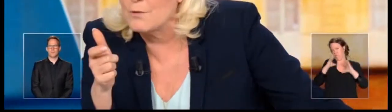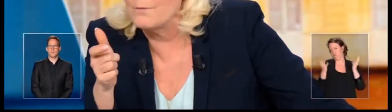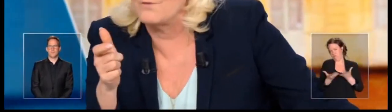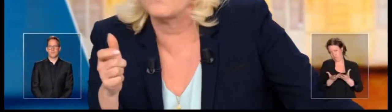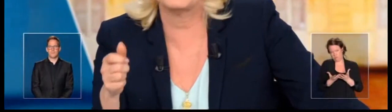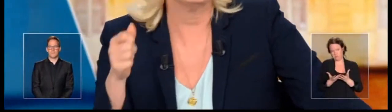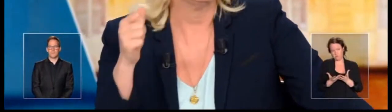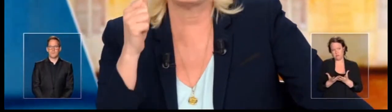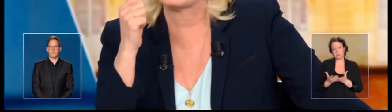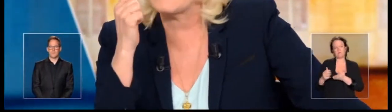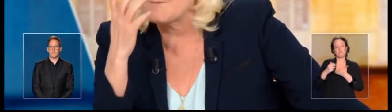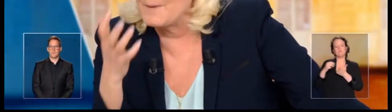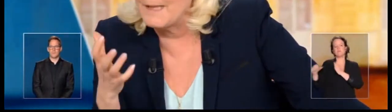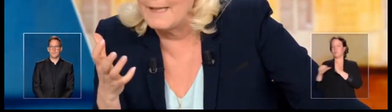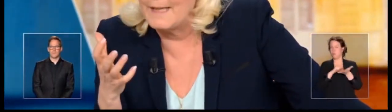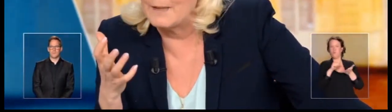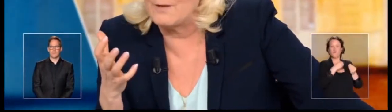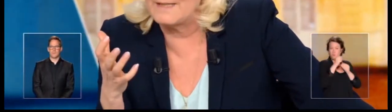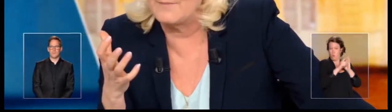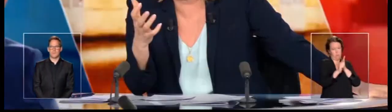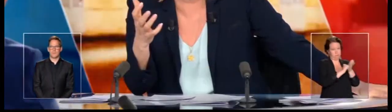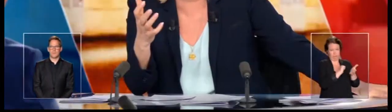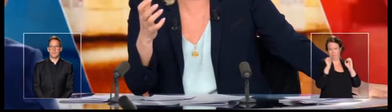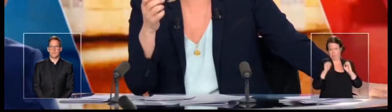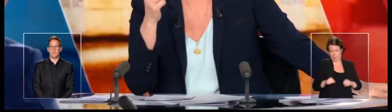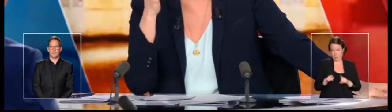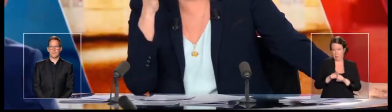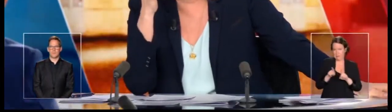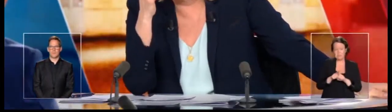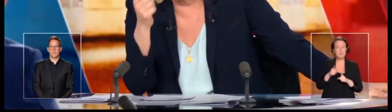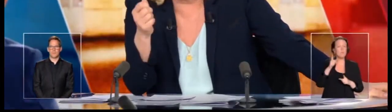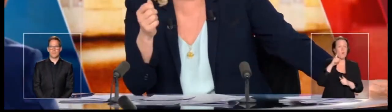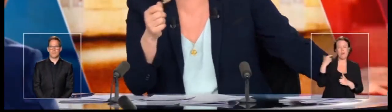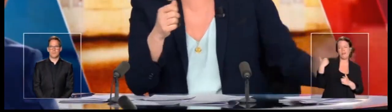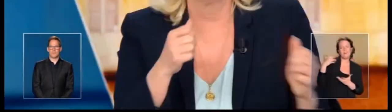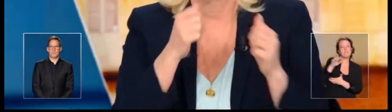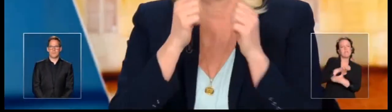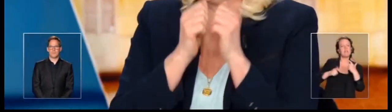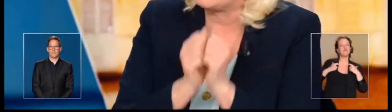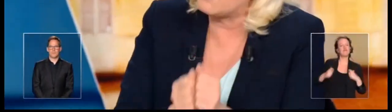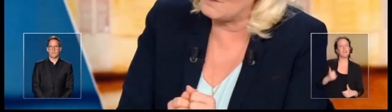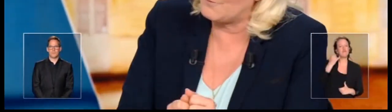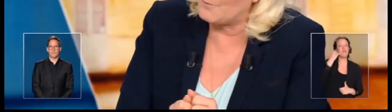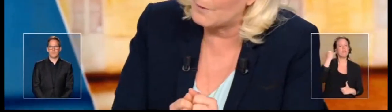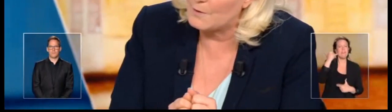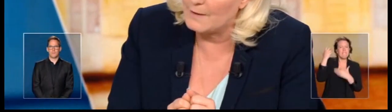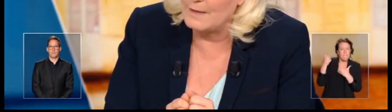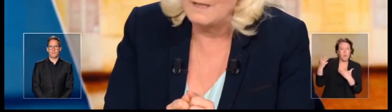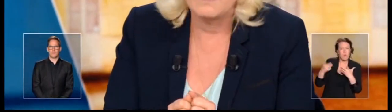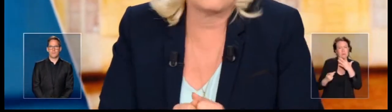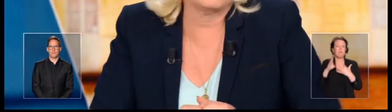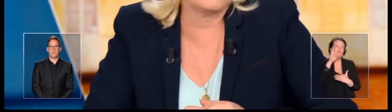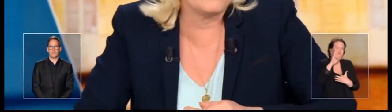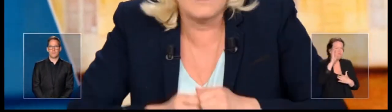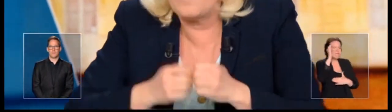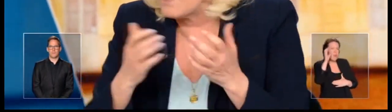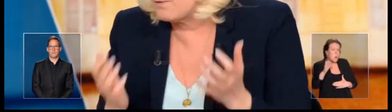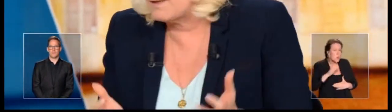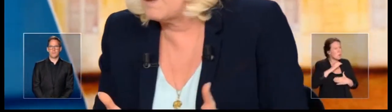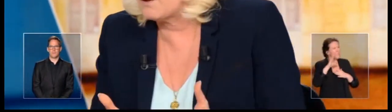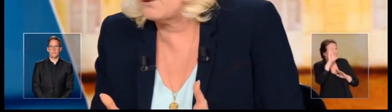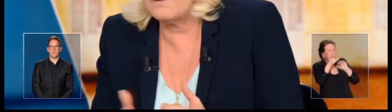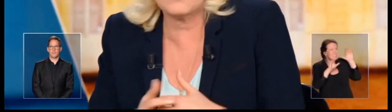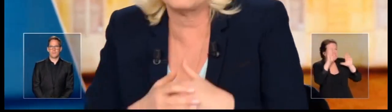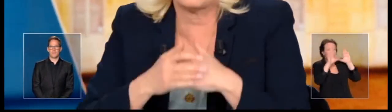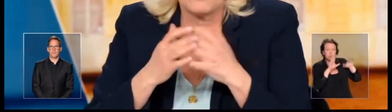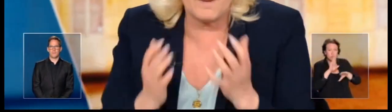les gilets jaunes vous l'ont dit, ils aspiraient à de la démocratie, ils n'ont pas été entendus ni sur la proportionnelle que vous n'avez pas